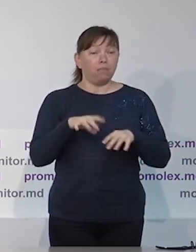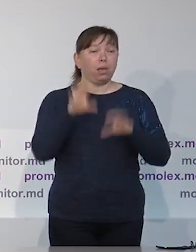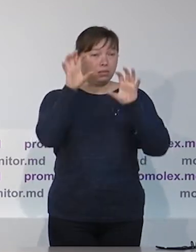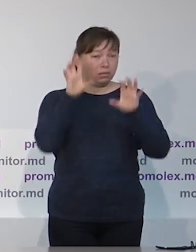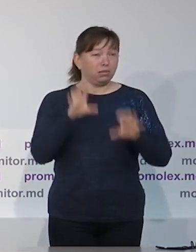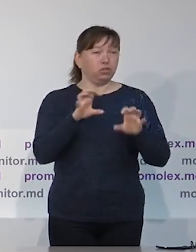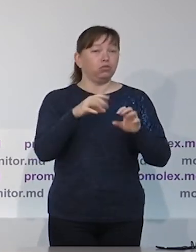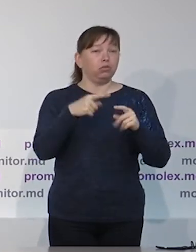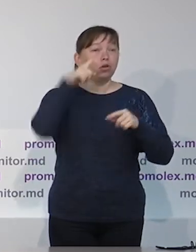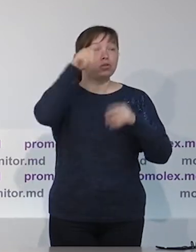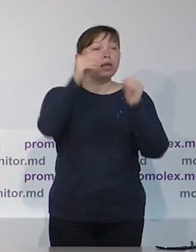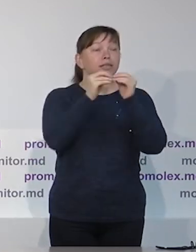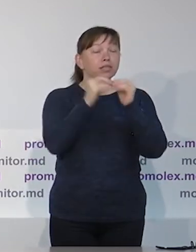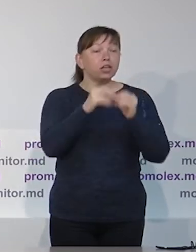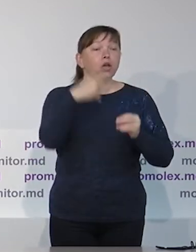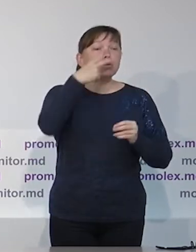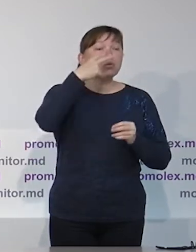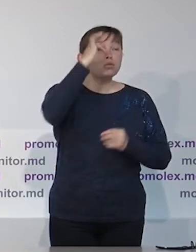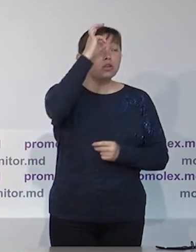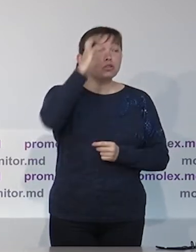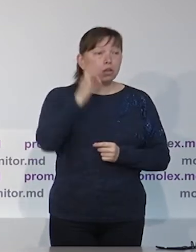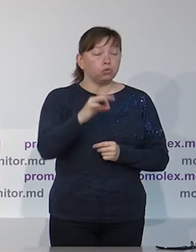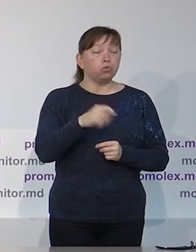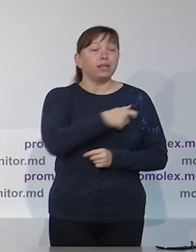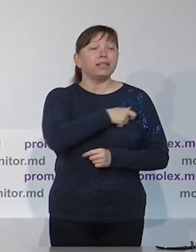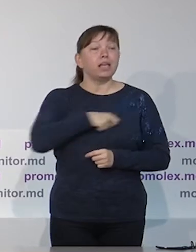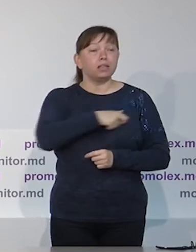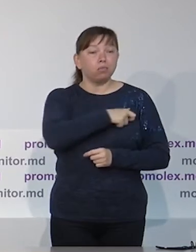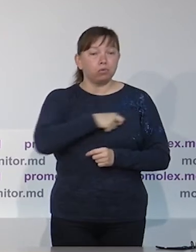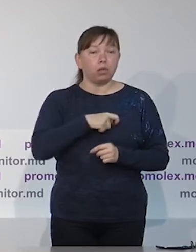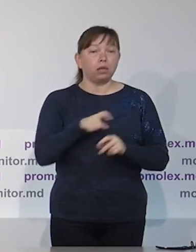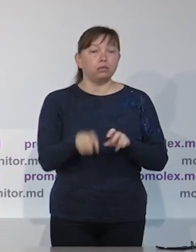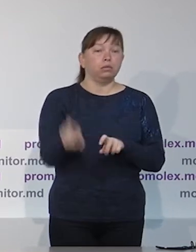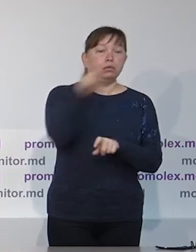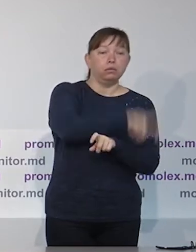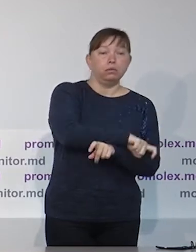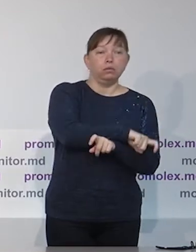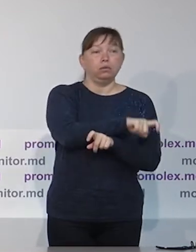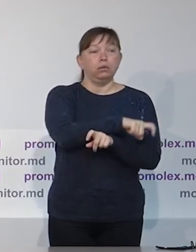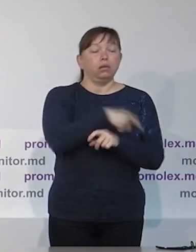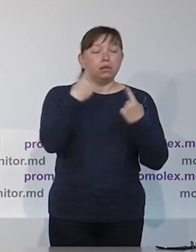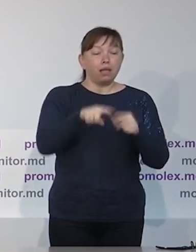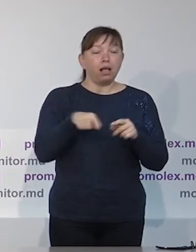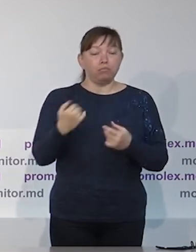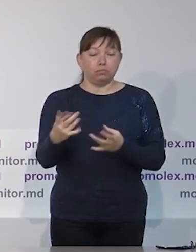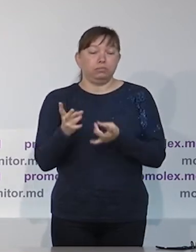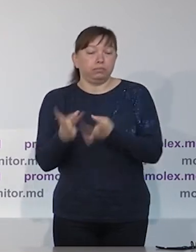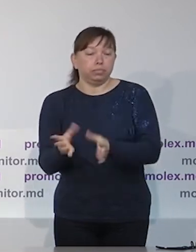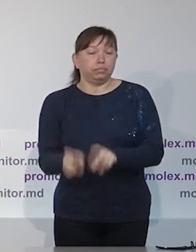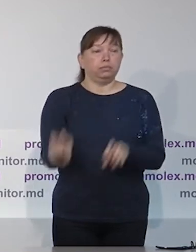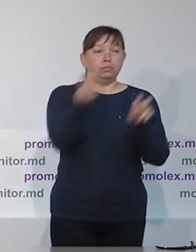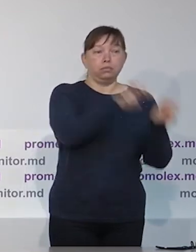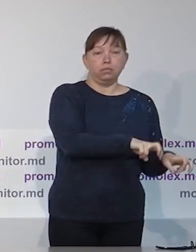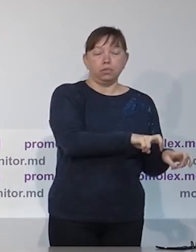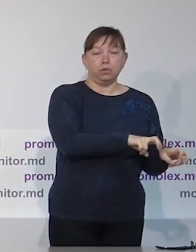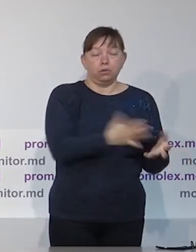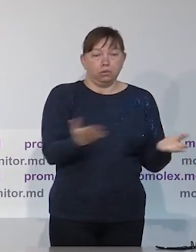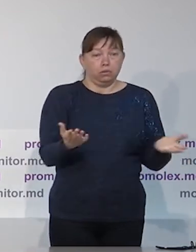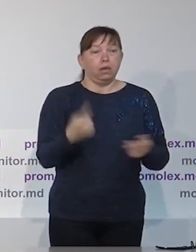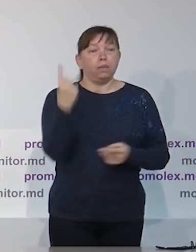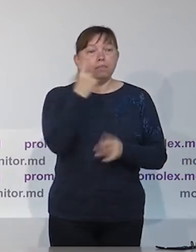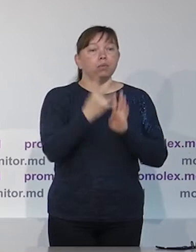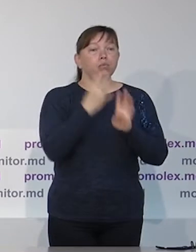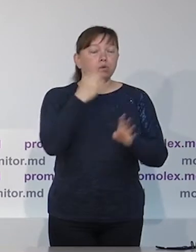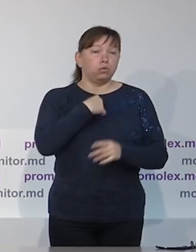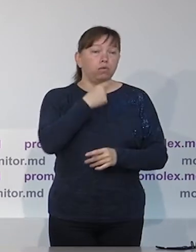Также такой феномен, который влияет на имидж парламента и на социально-политическую жизнь в стране, это политические